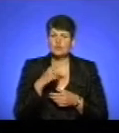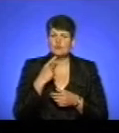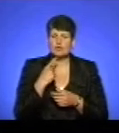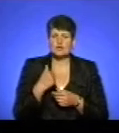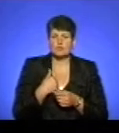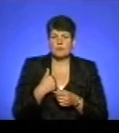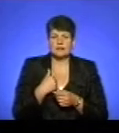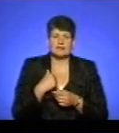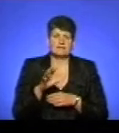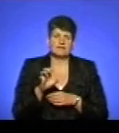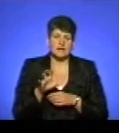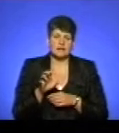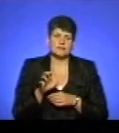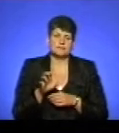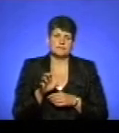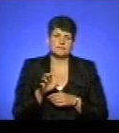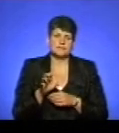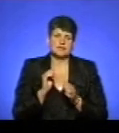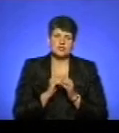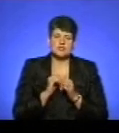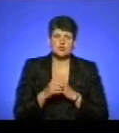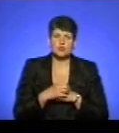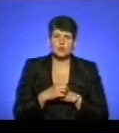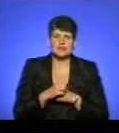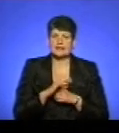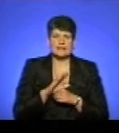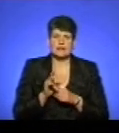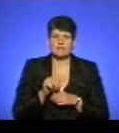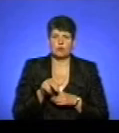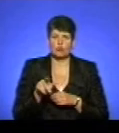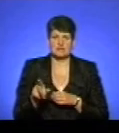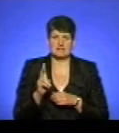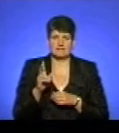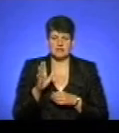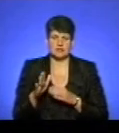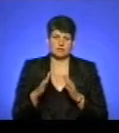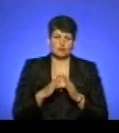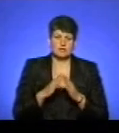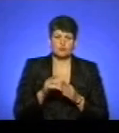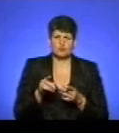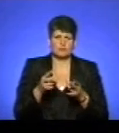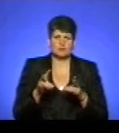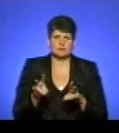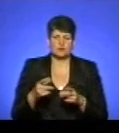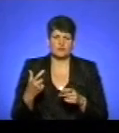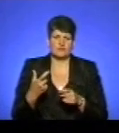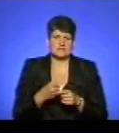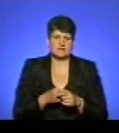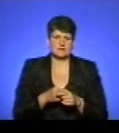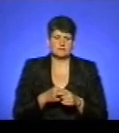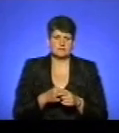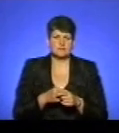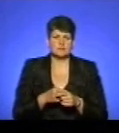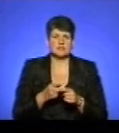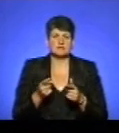що я, в мене тварина, ну, найчастіше коти, не виходить з квартири чи з будинку, і його не потрібно вакцинувати, йому не загрожує